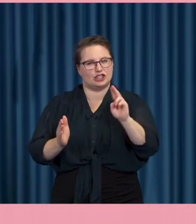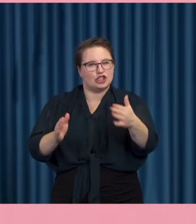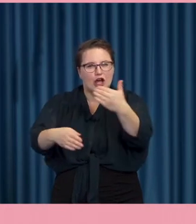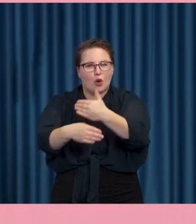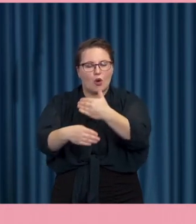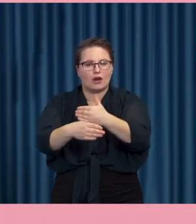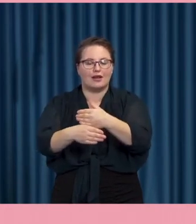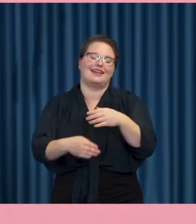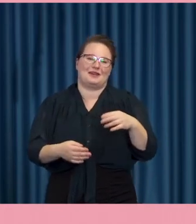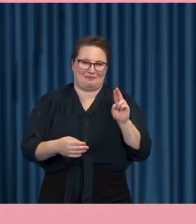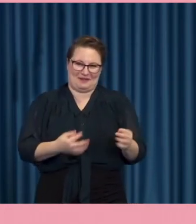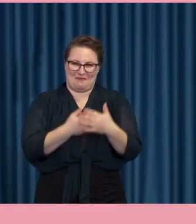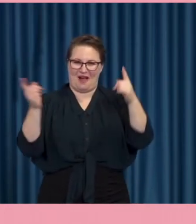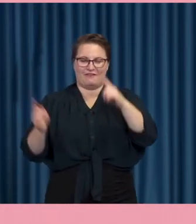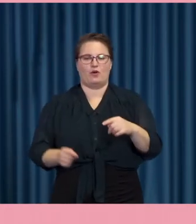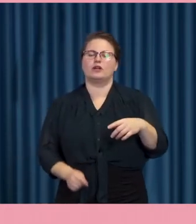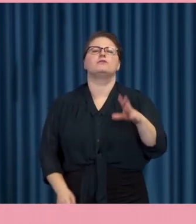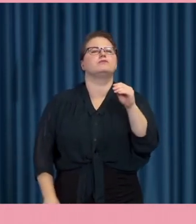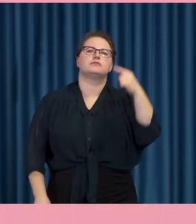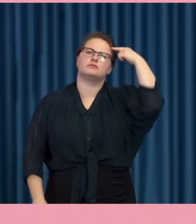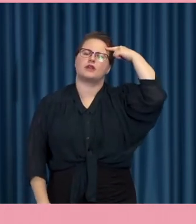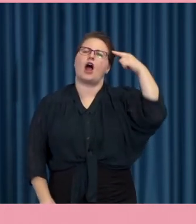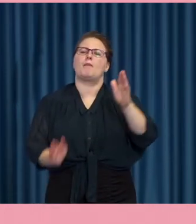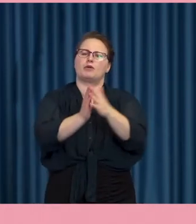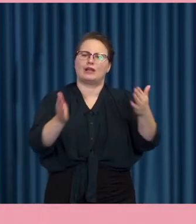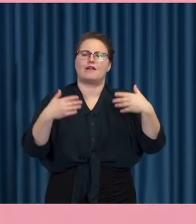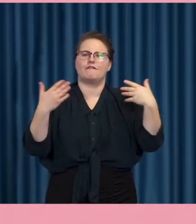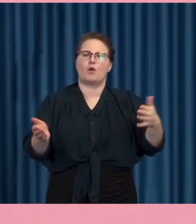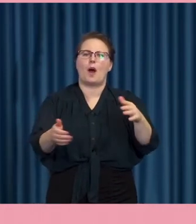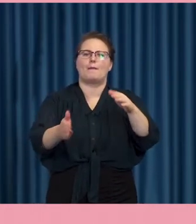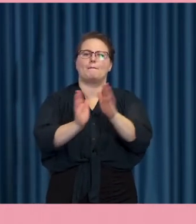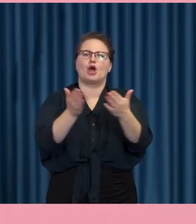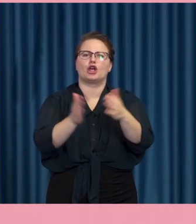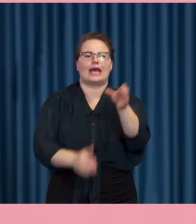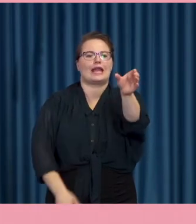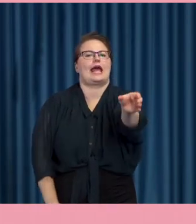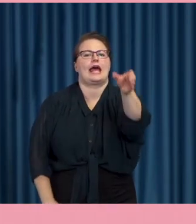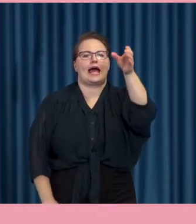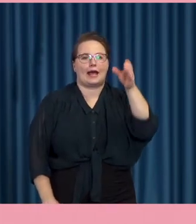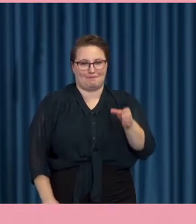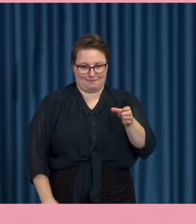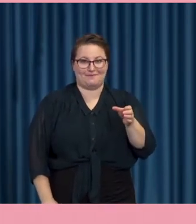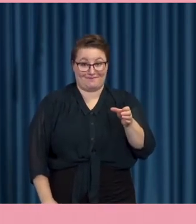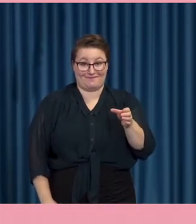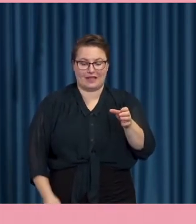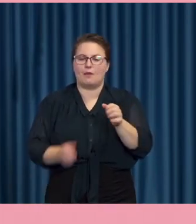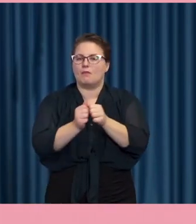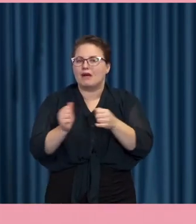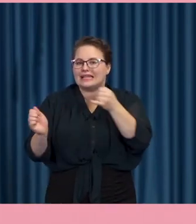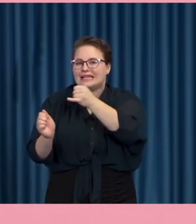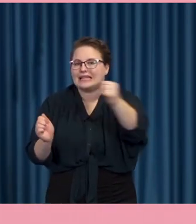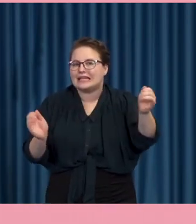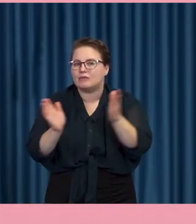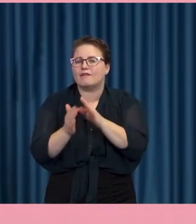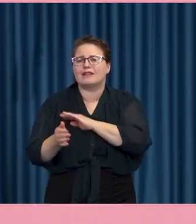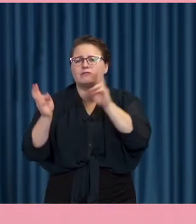utanför många har en bild av biblioteken som ett ställe där man får tag på böcker. Men på biblioteken får man tag